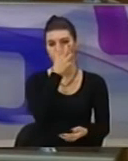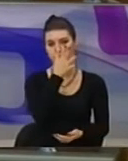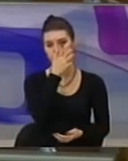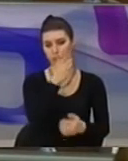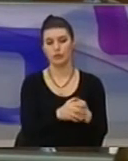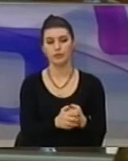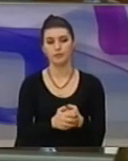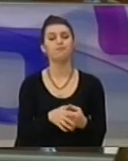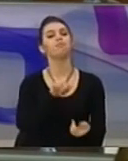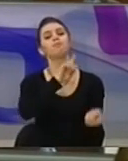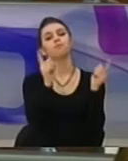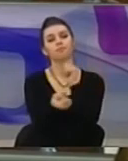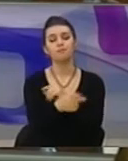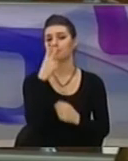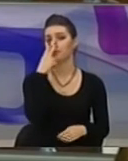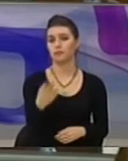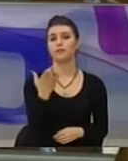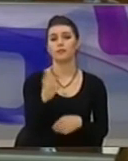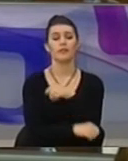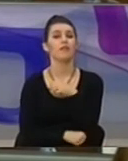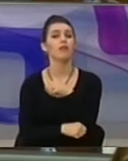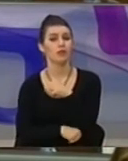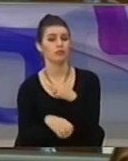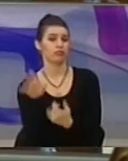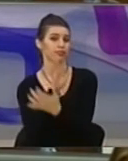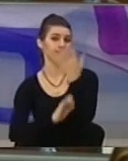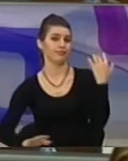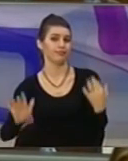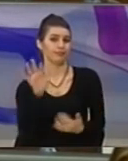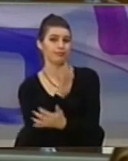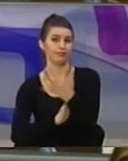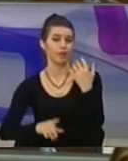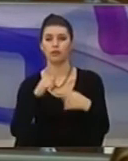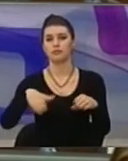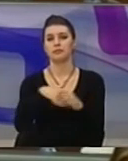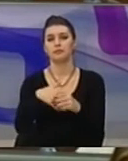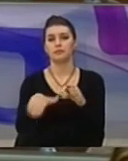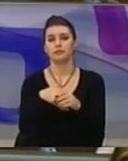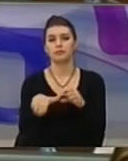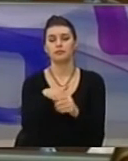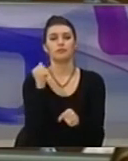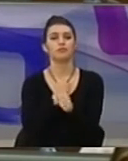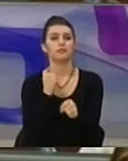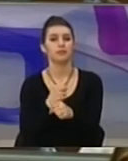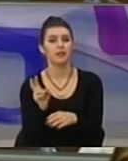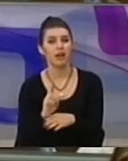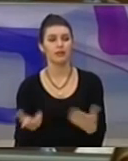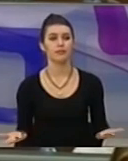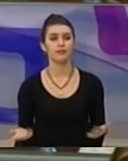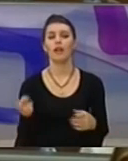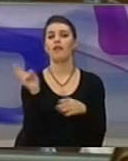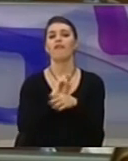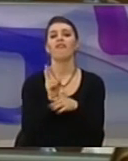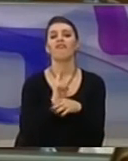skandalit në universitet, ku nuk kanë të ndalëra punësimit, jo të regull ta skandalit me falsifikime